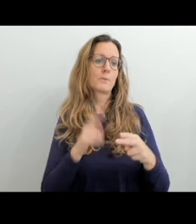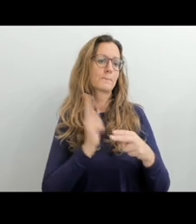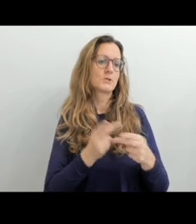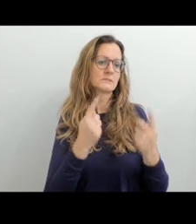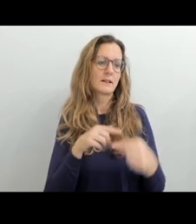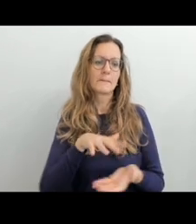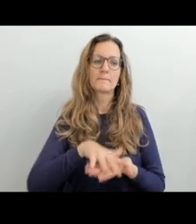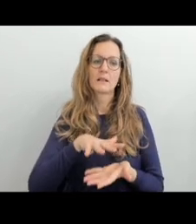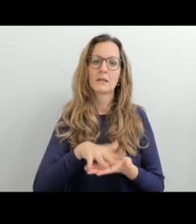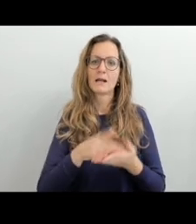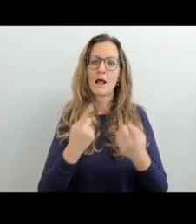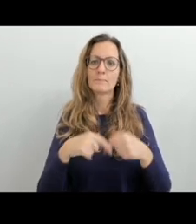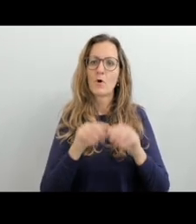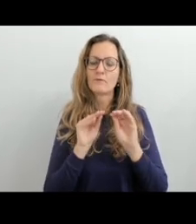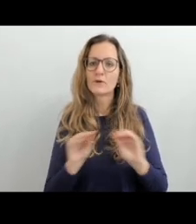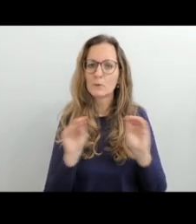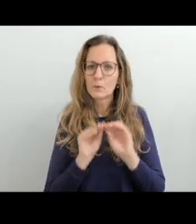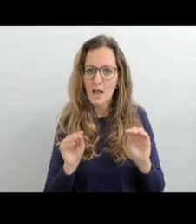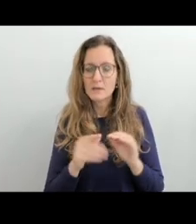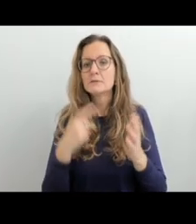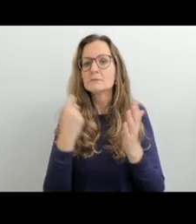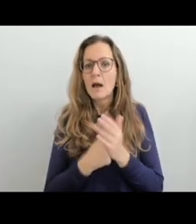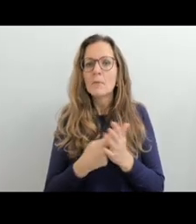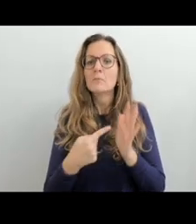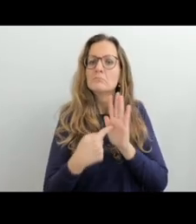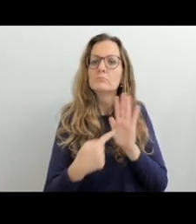různé návrhy řešení.